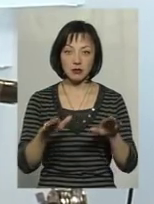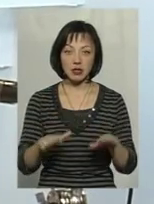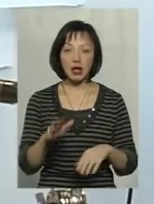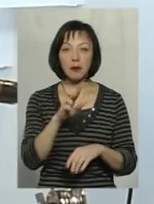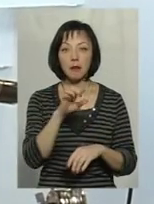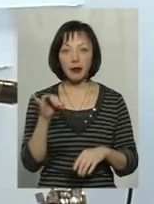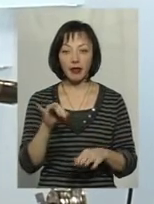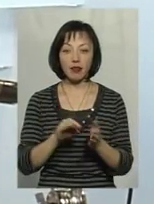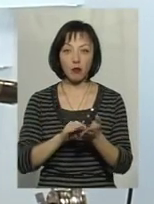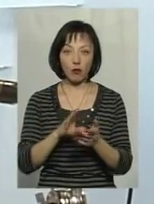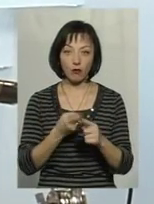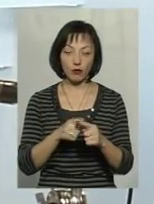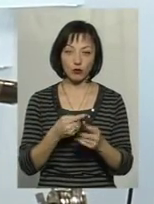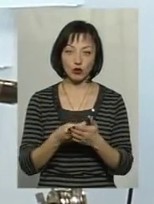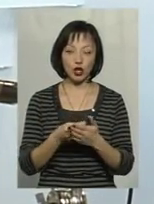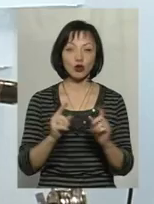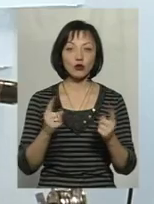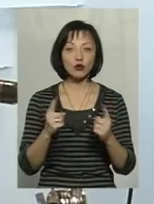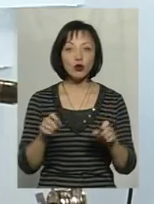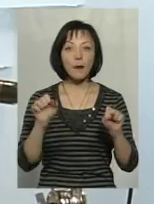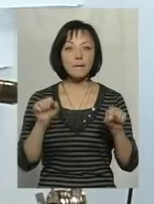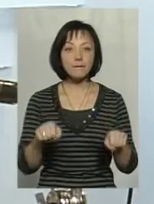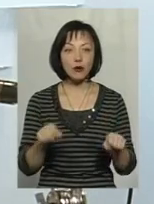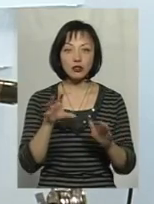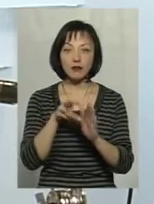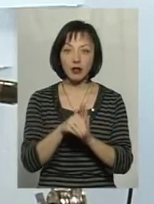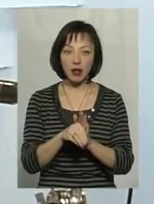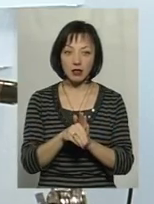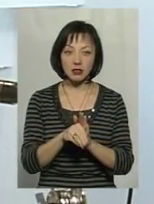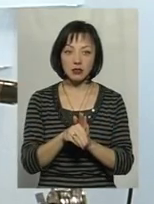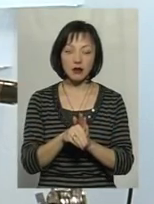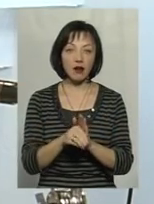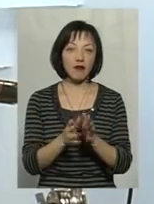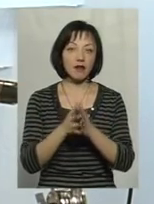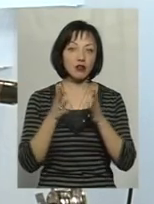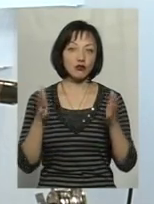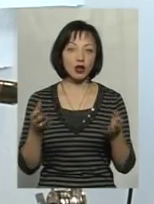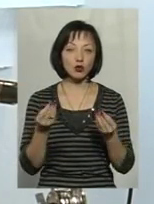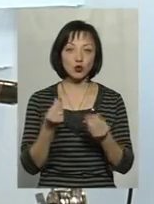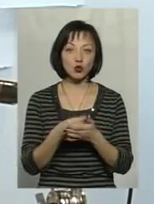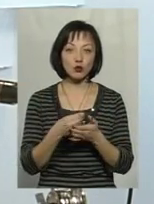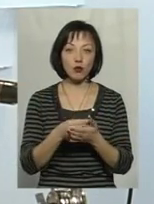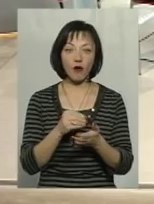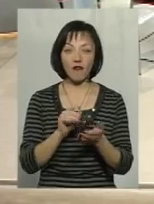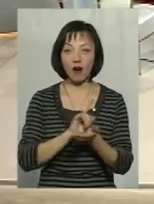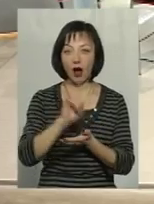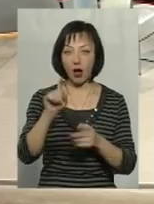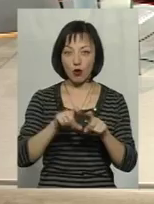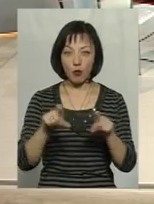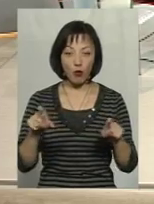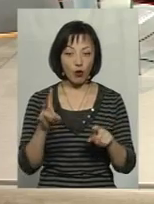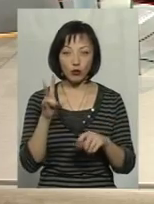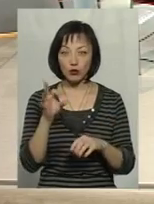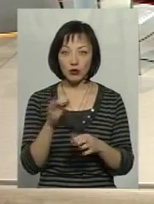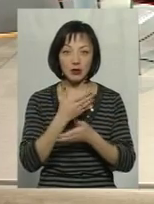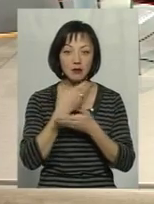наповнювали той бюджет. Тому що можна вкласти величезну суму в аеропорт, але він не